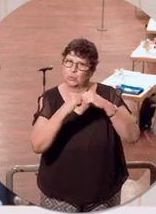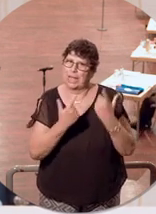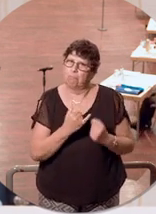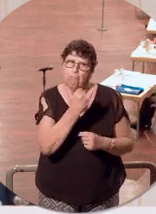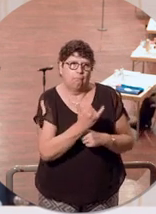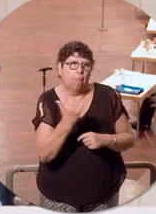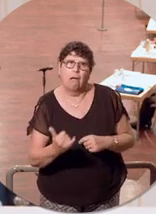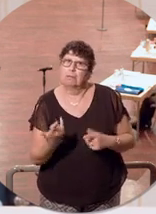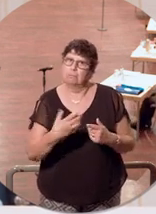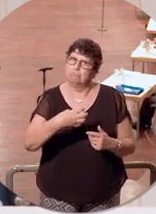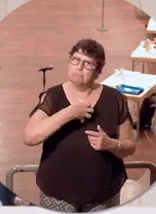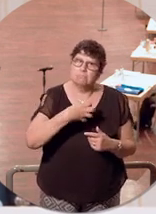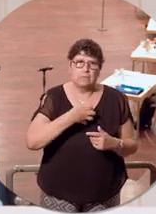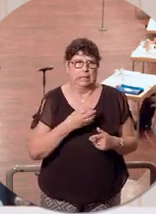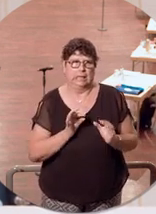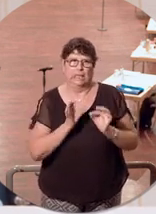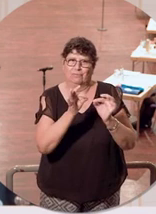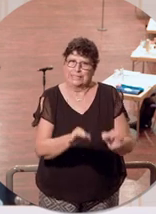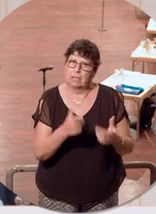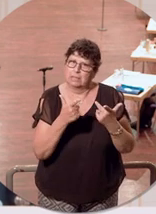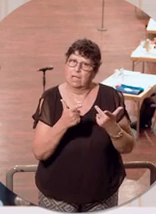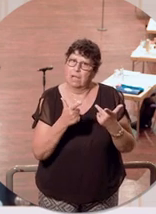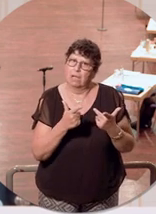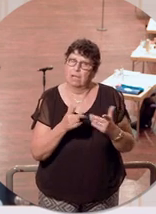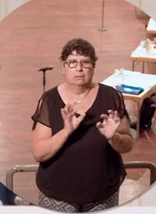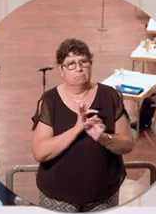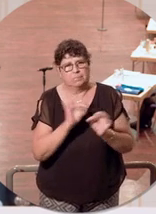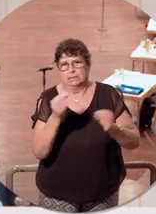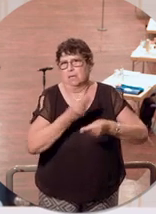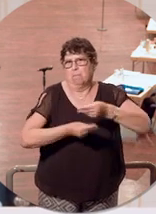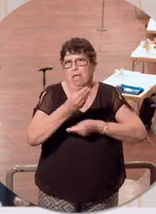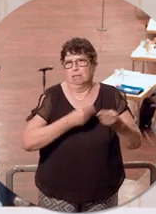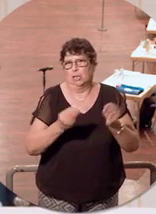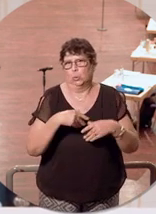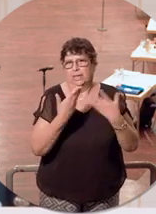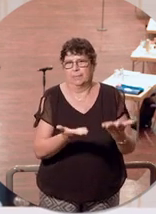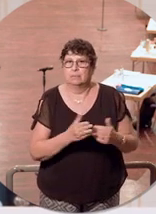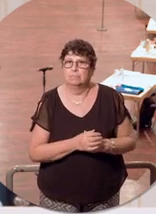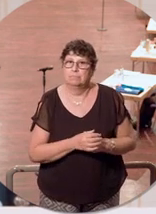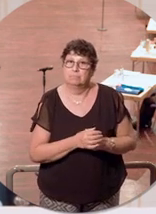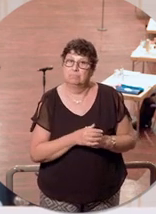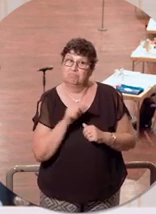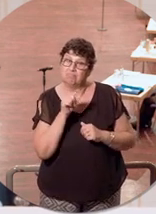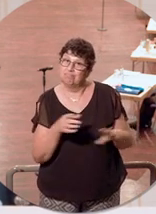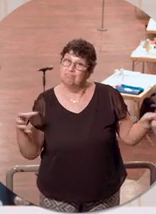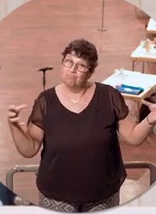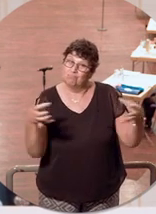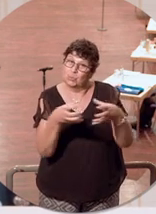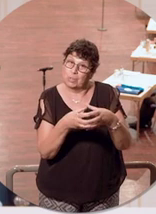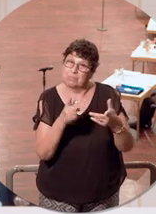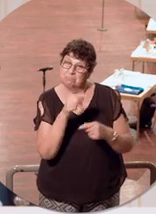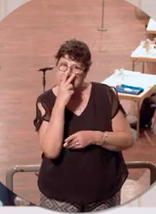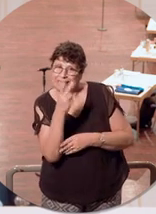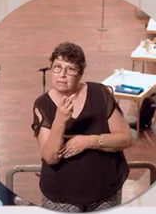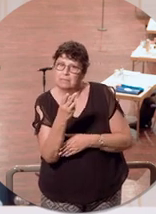Covid-19-Patienten, jeder Covid-19-Patientin die optimale Behandlung zukommen lassen. Und all das, das sollte man in